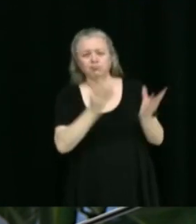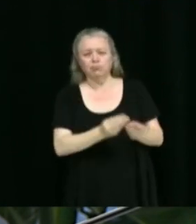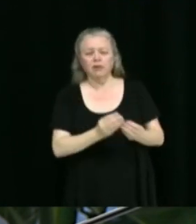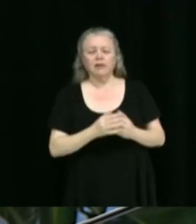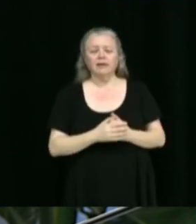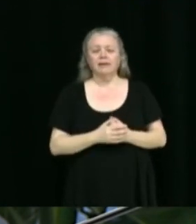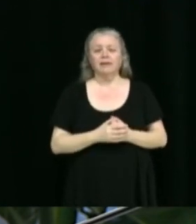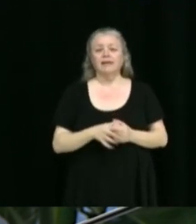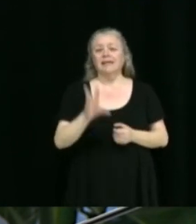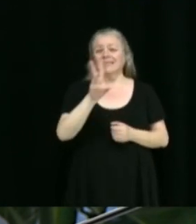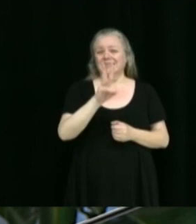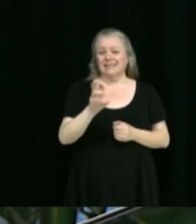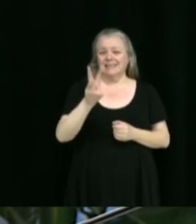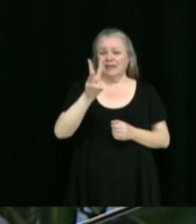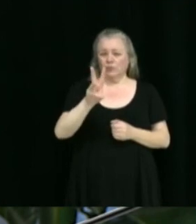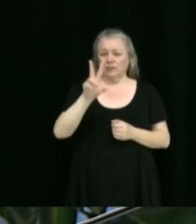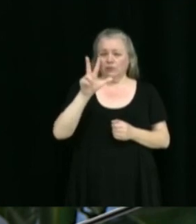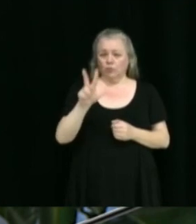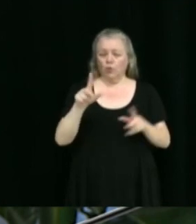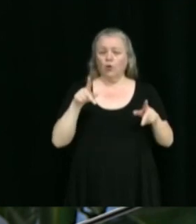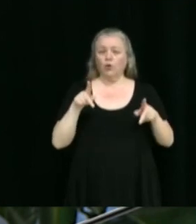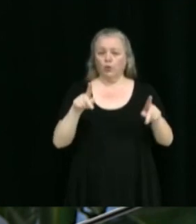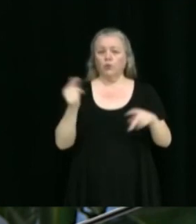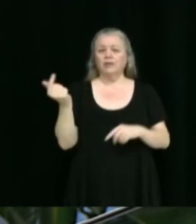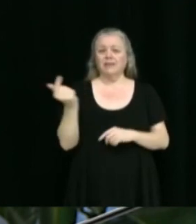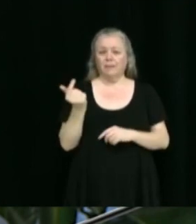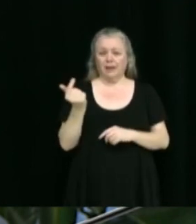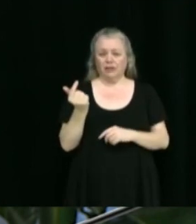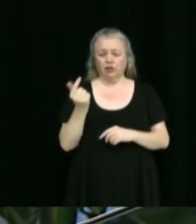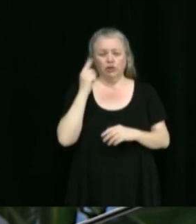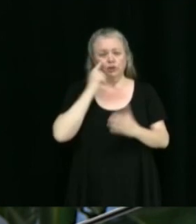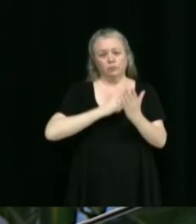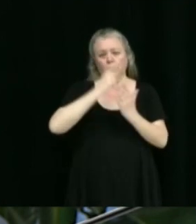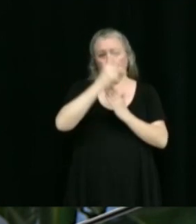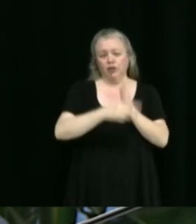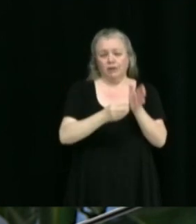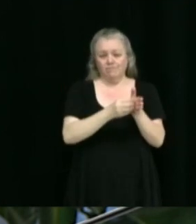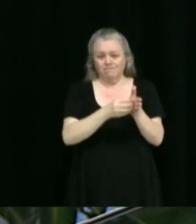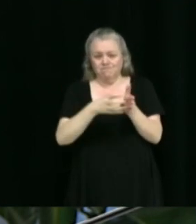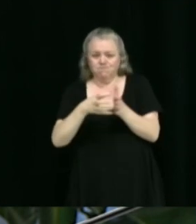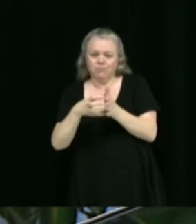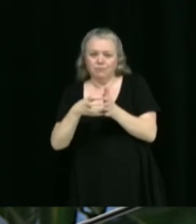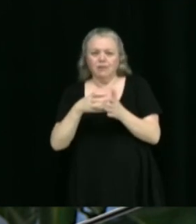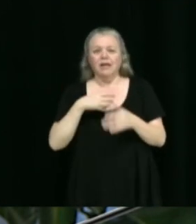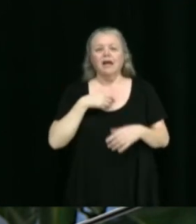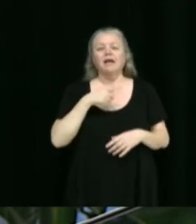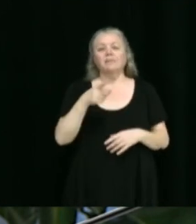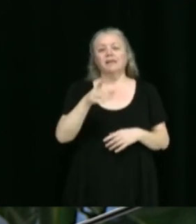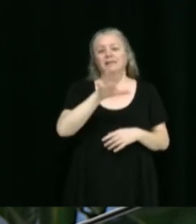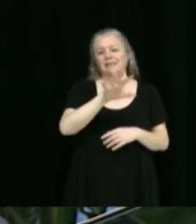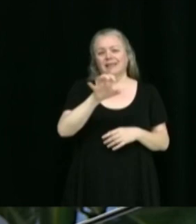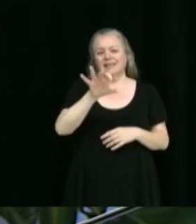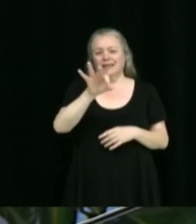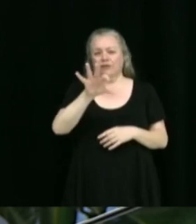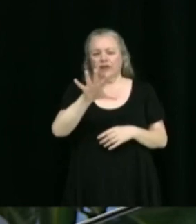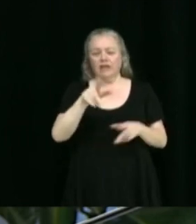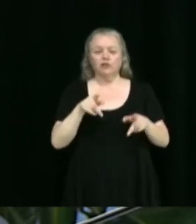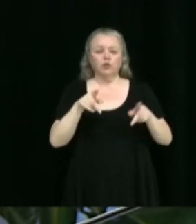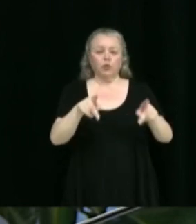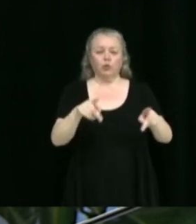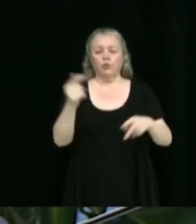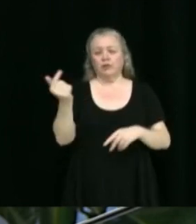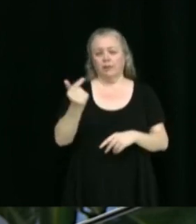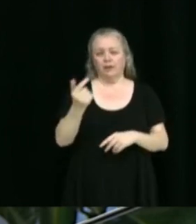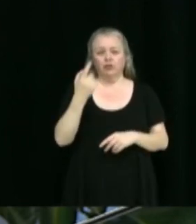pour le 663 rue Gamache pour un projet d'agrandissement et pour le 595 rue Gamache pour une